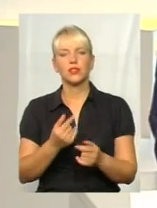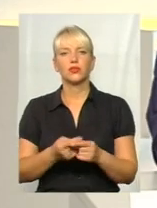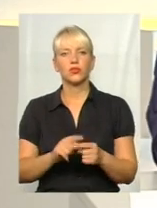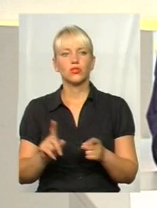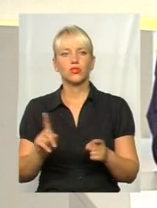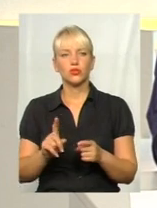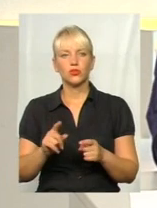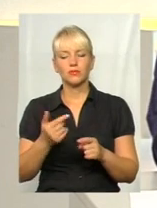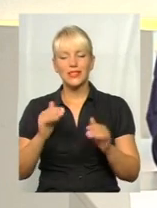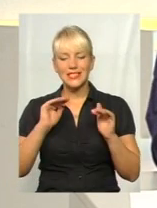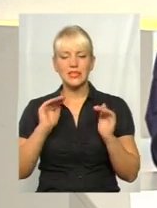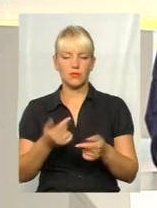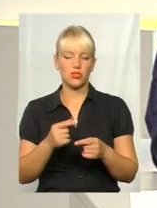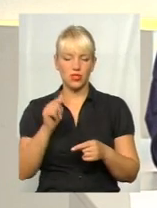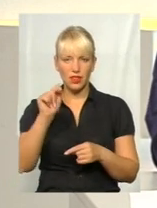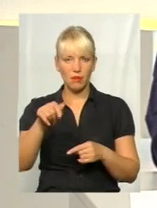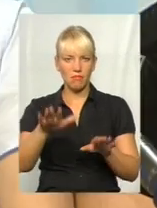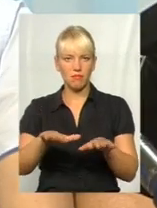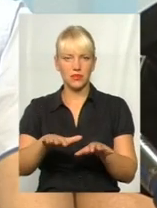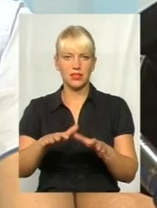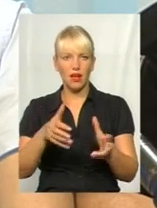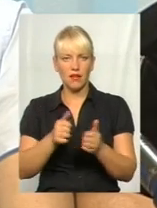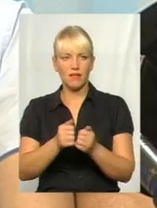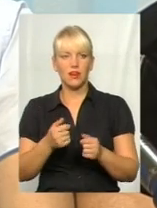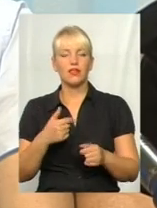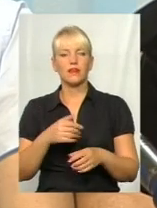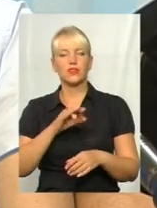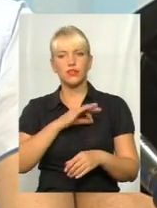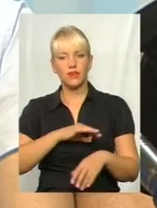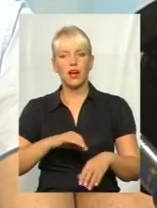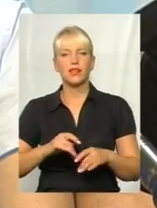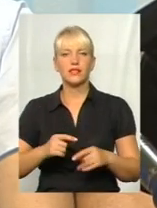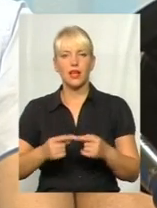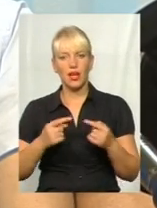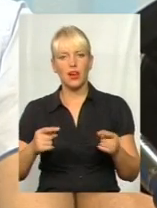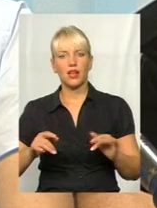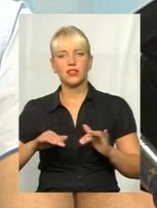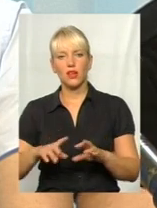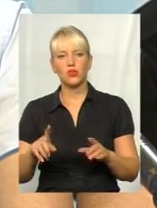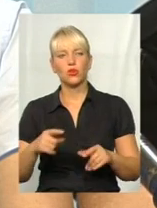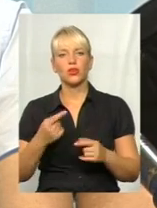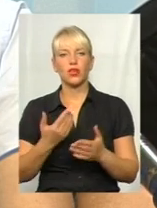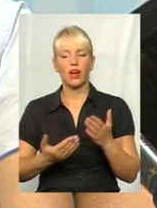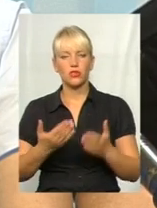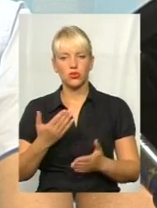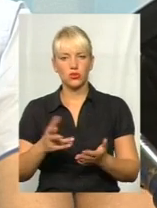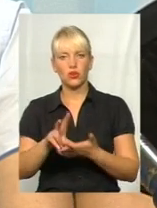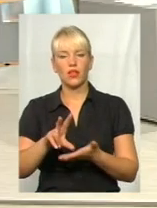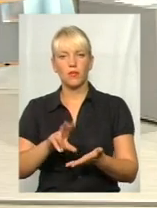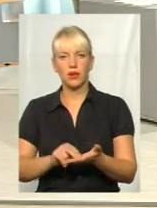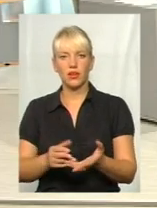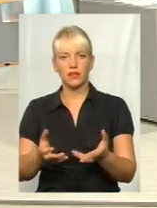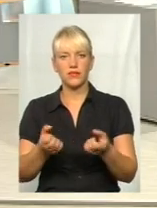там все ж таки знизити? Вживається ряд заходів відповідно до того, що якщо, наприклад, взяти на прикладі